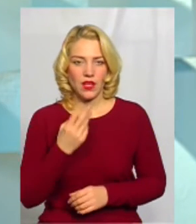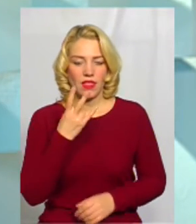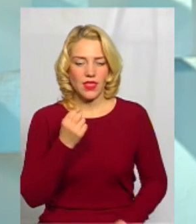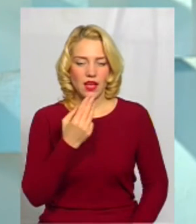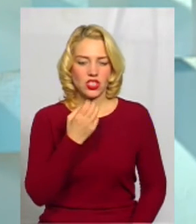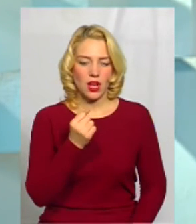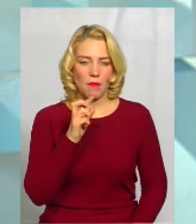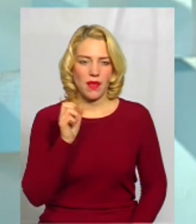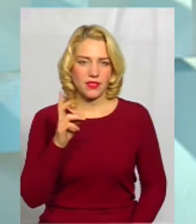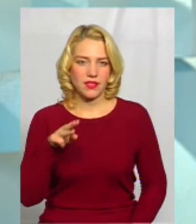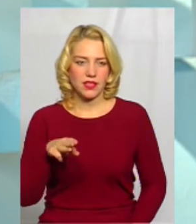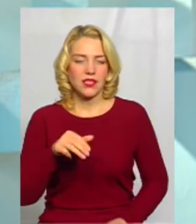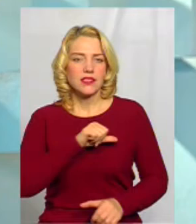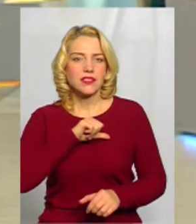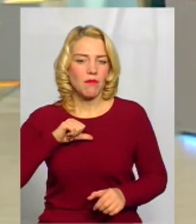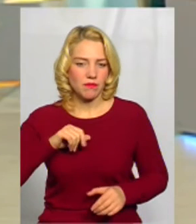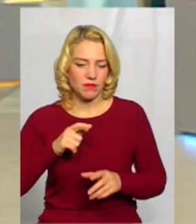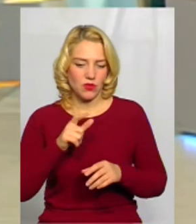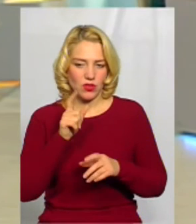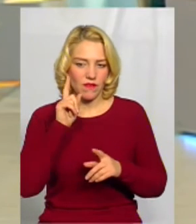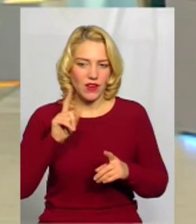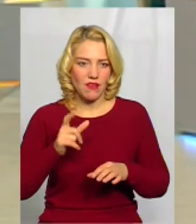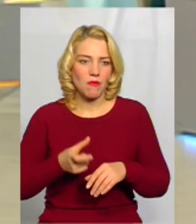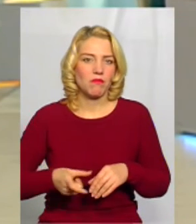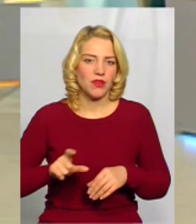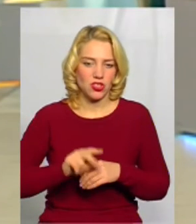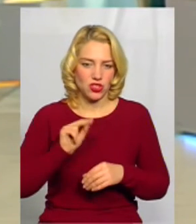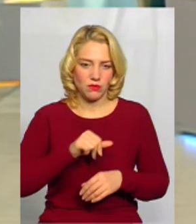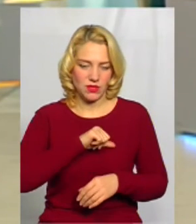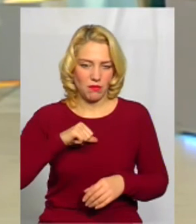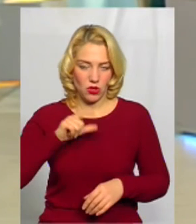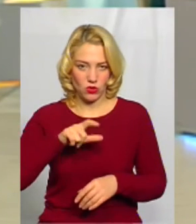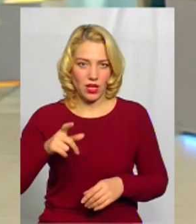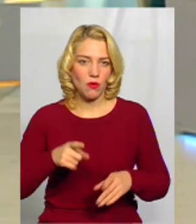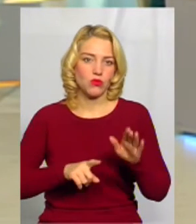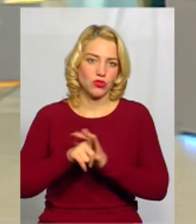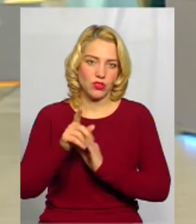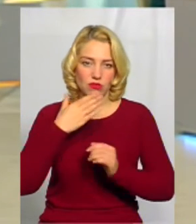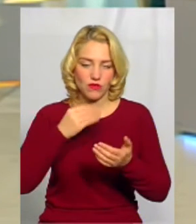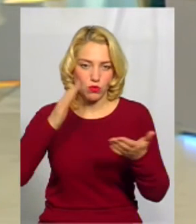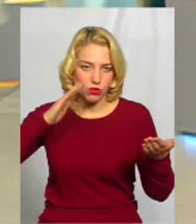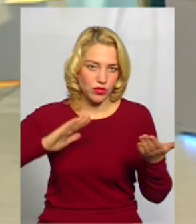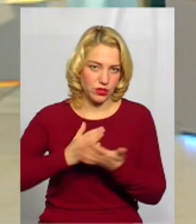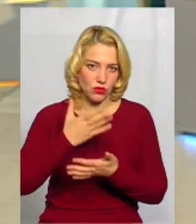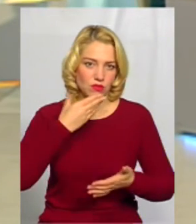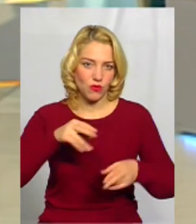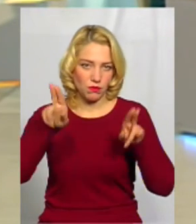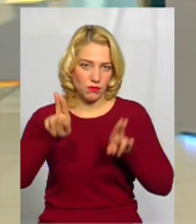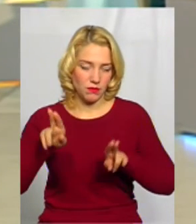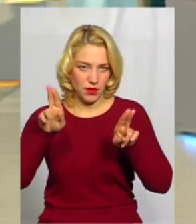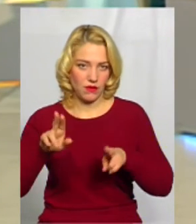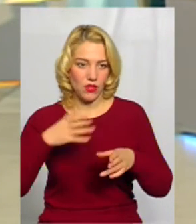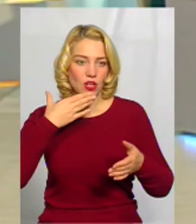їй вже більше, ніж самих мешканців. Зрозуміло, вони починають диктувати свою політику, вони починають диктувати і свою